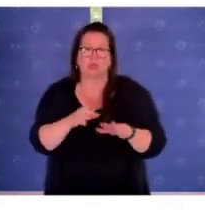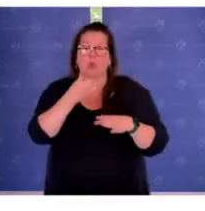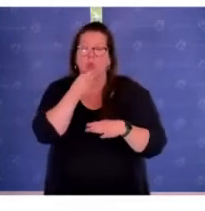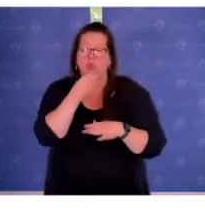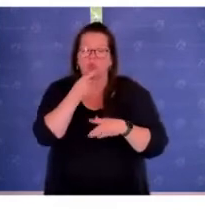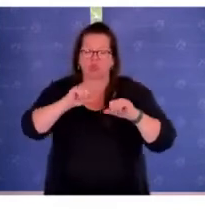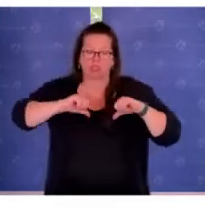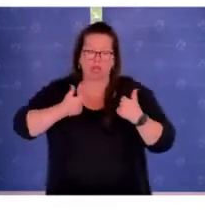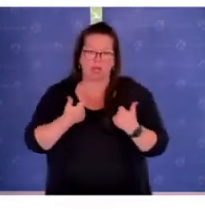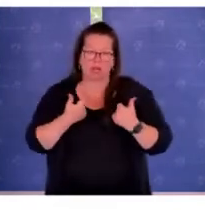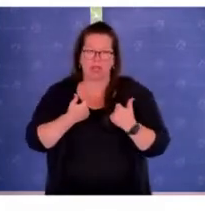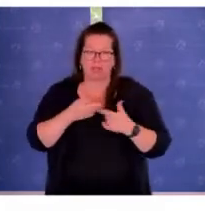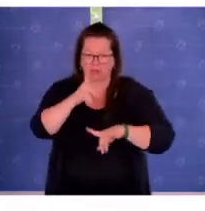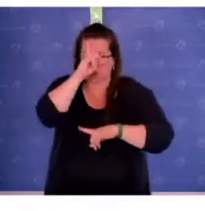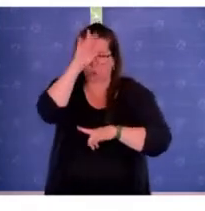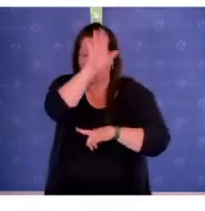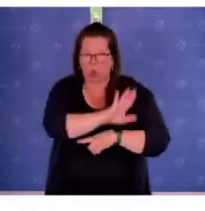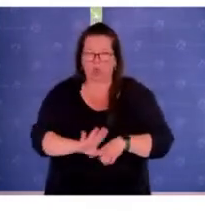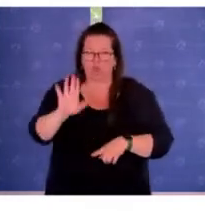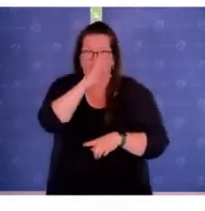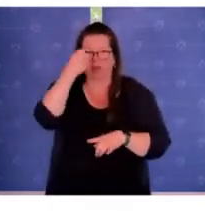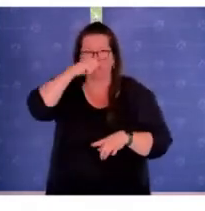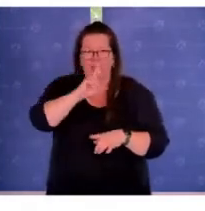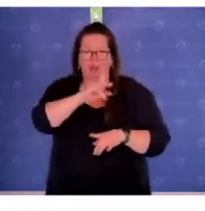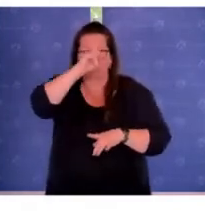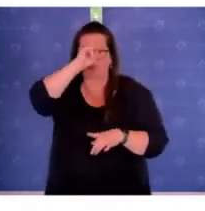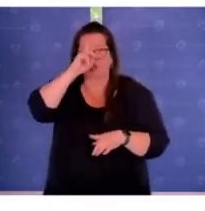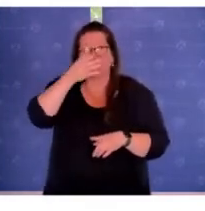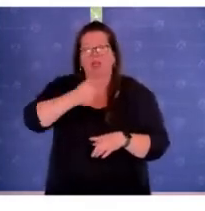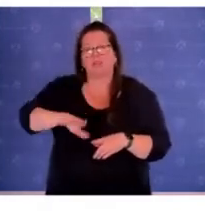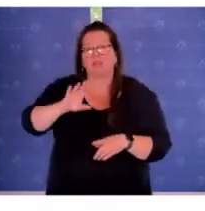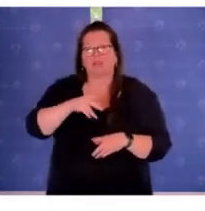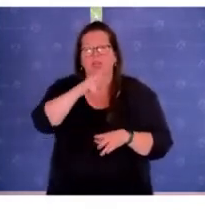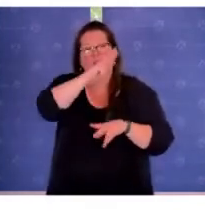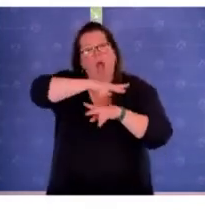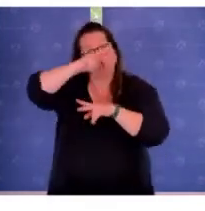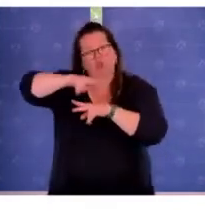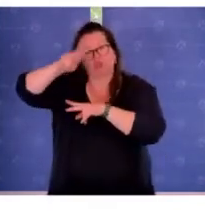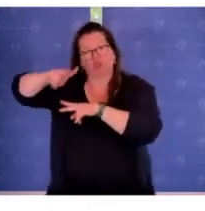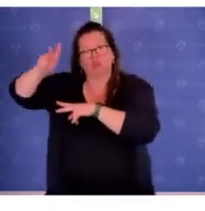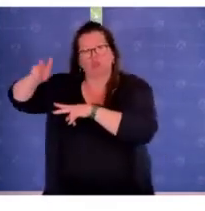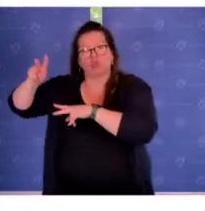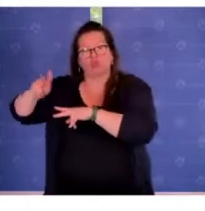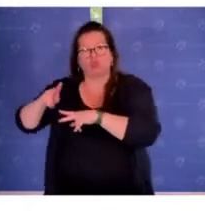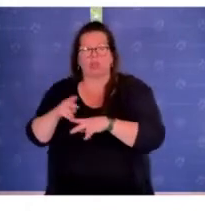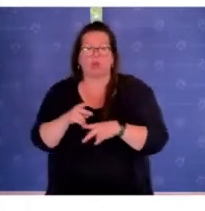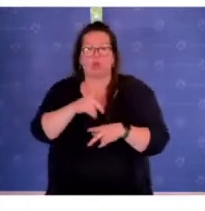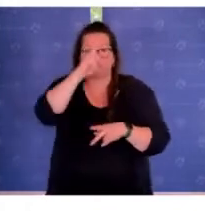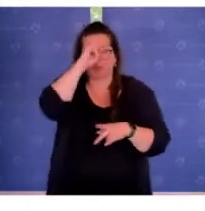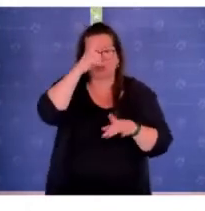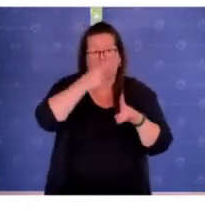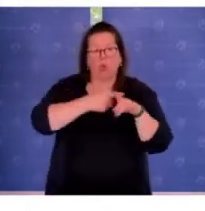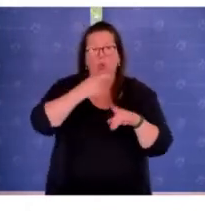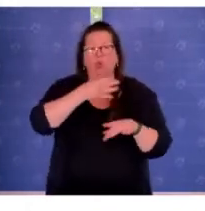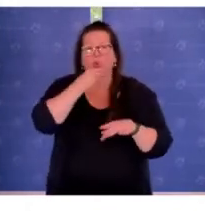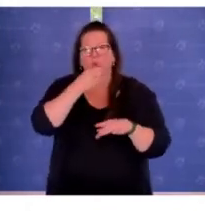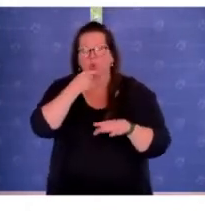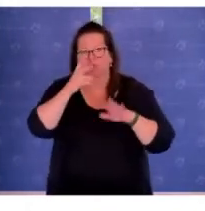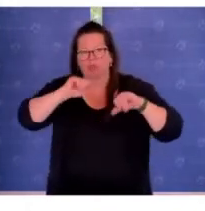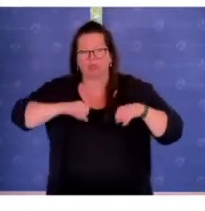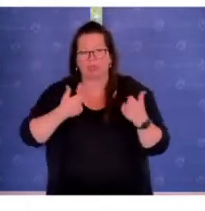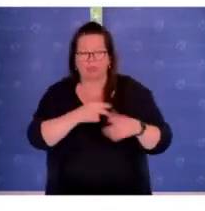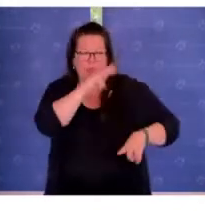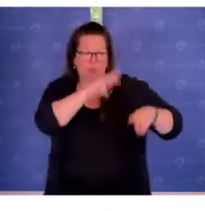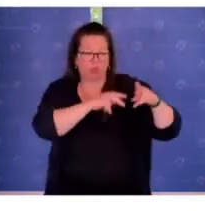in Deutschland hat die Berliner Polizei eine Ausstellung zu jüdischem Leben und Polizei initiiert, die auch an